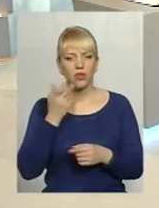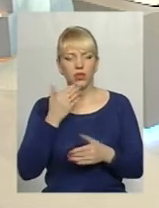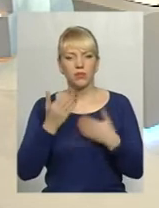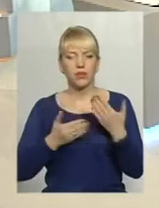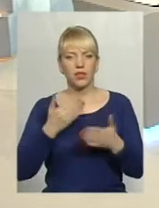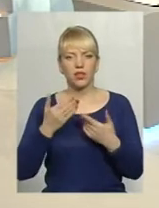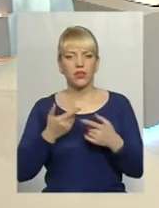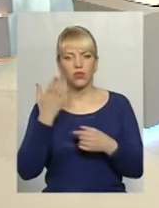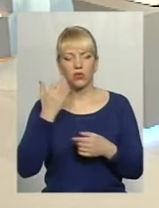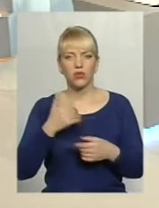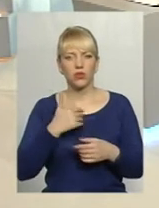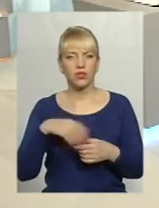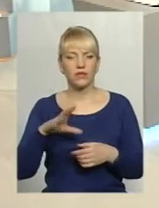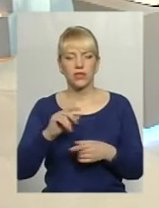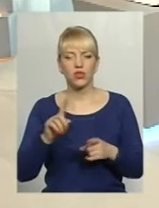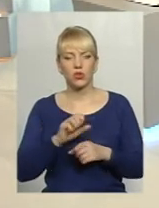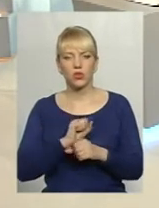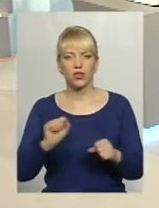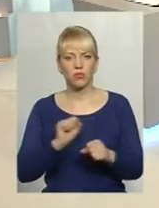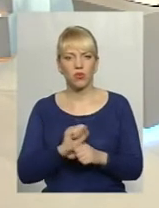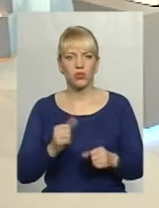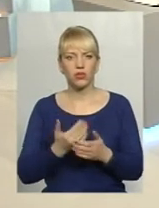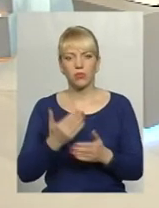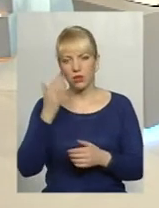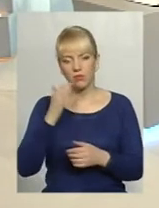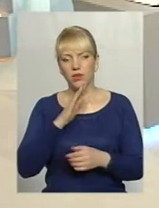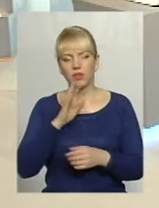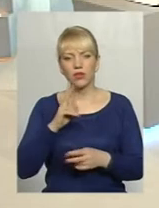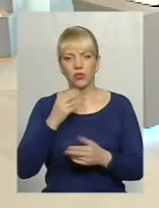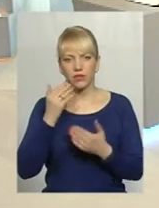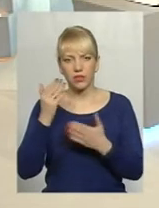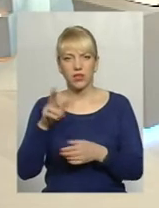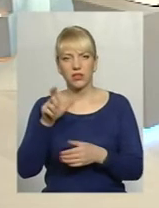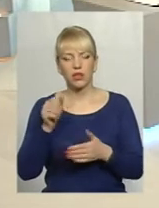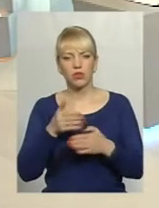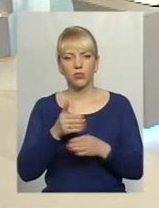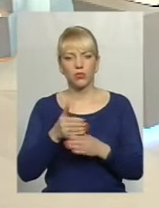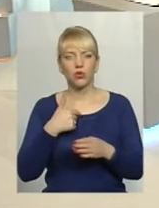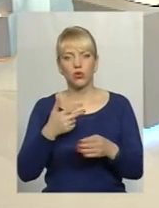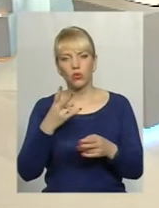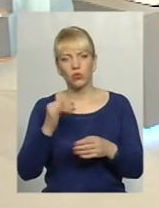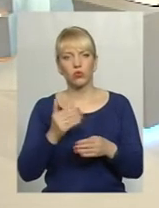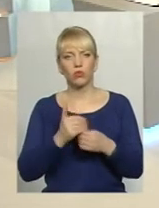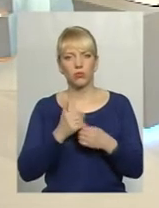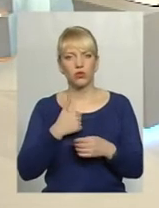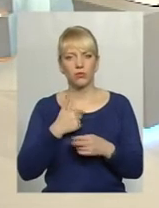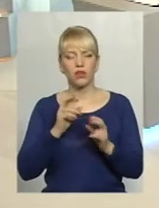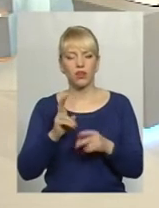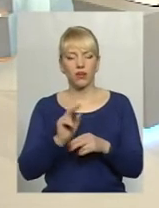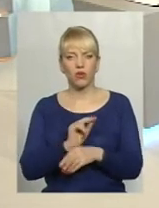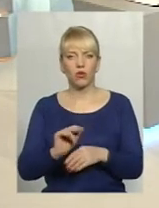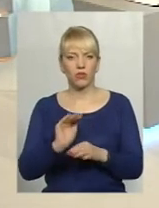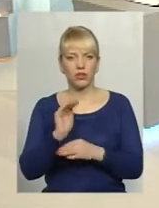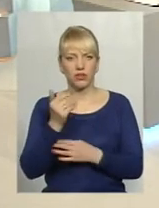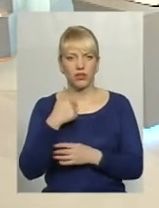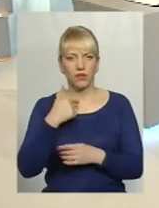питання, коли хочеться все, чого не можна. От хтось з батьків звертається взагалі за допомогою, кажуть, ну, допоможіть мені, як мені виховувати дитину, вона ж